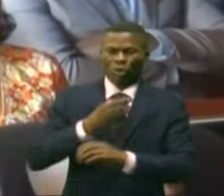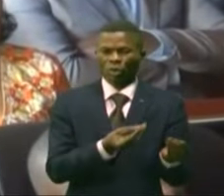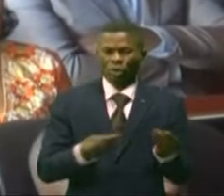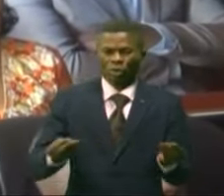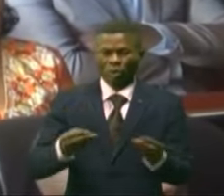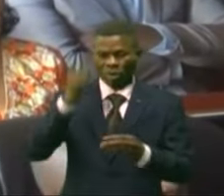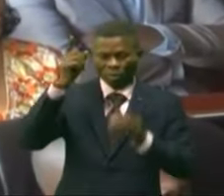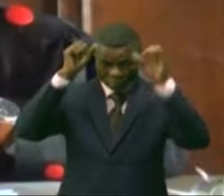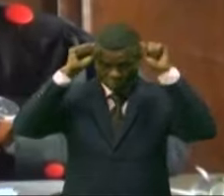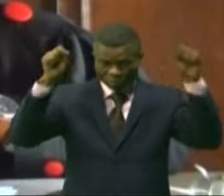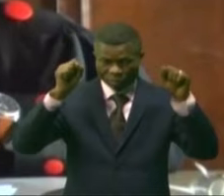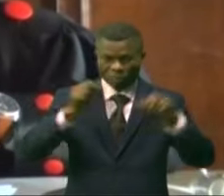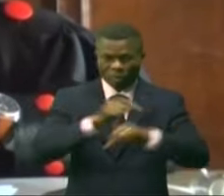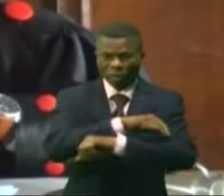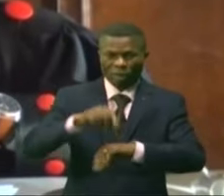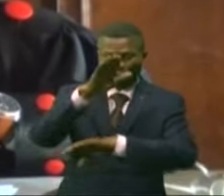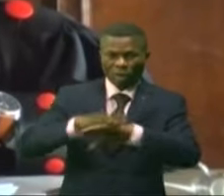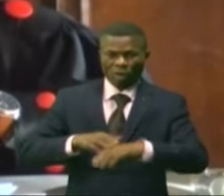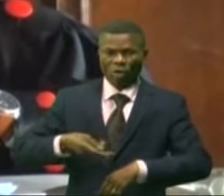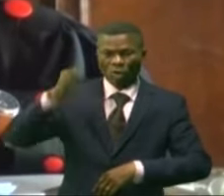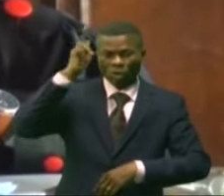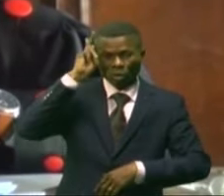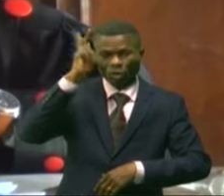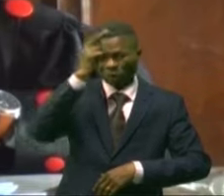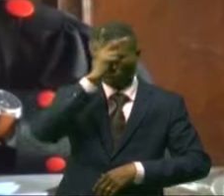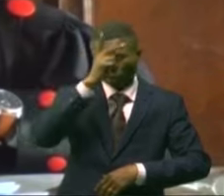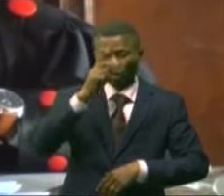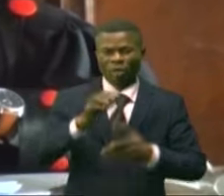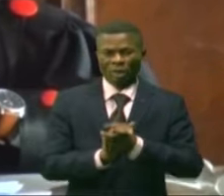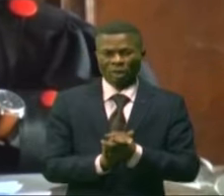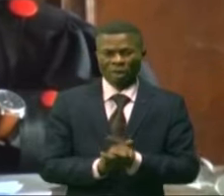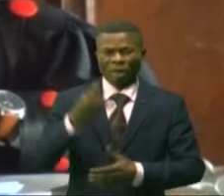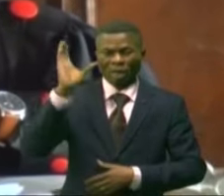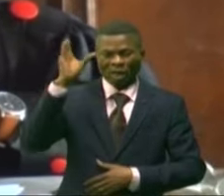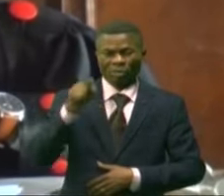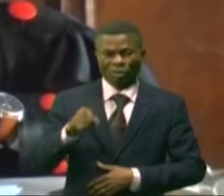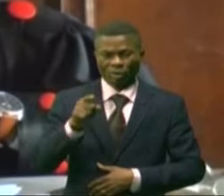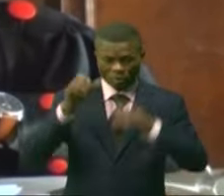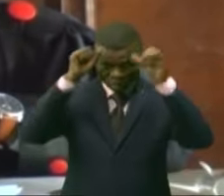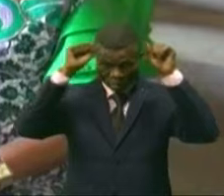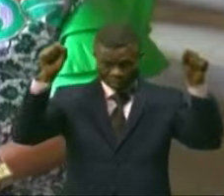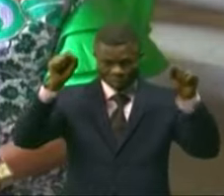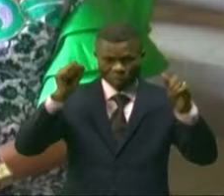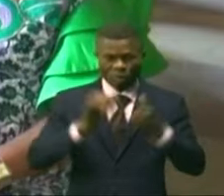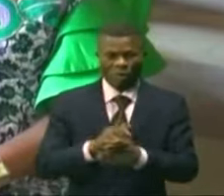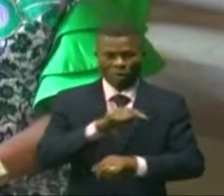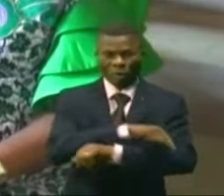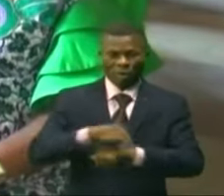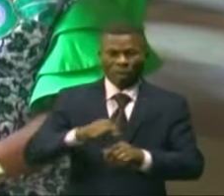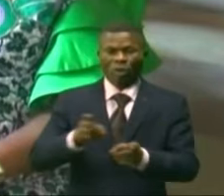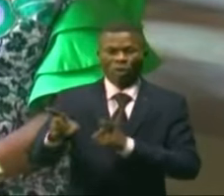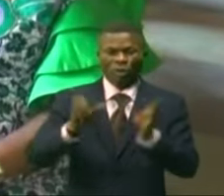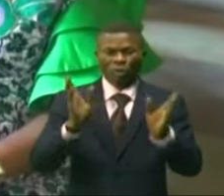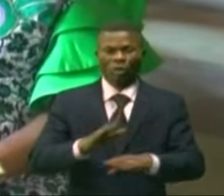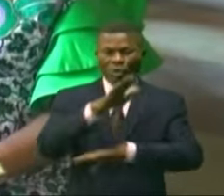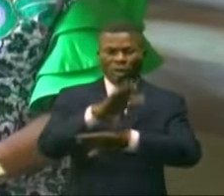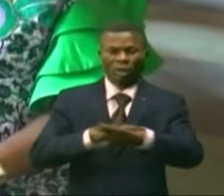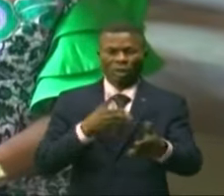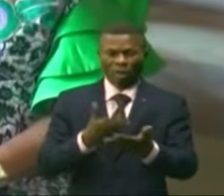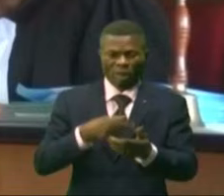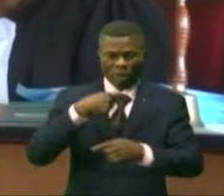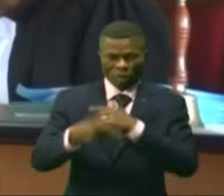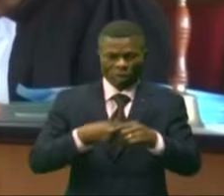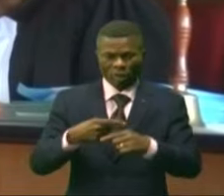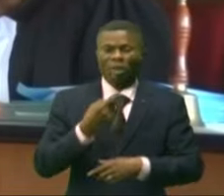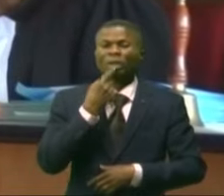premier président de la cour d'appel du Okatanga, Pierre Malagano Kalongola, faisant office de la cour administrative d'appel, a commencé